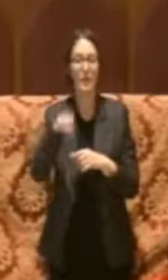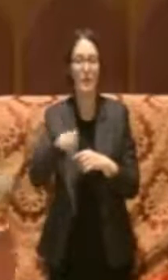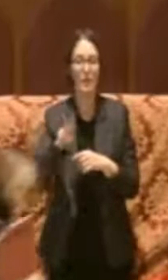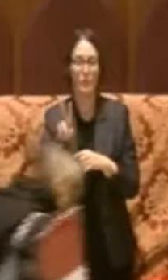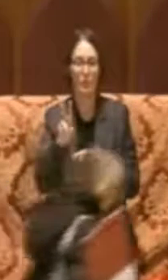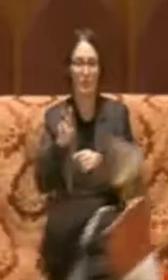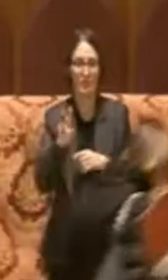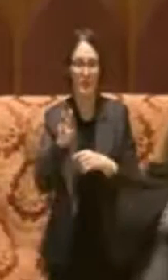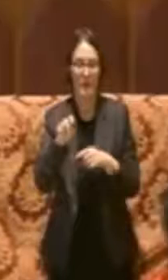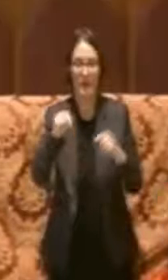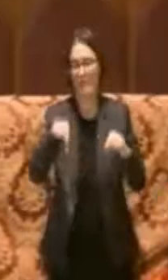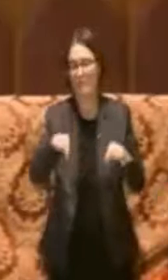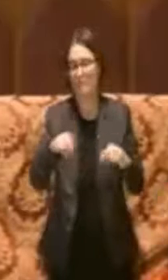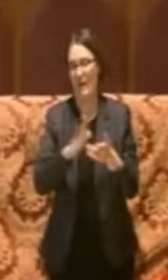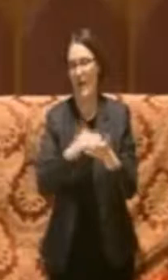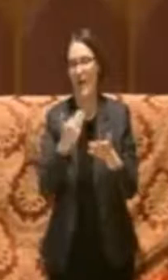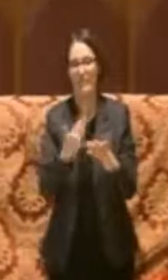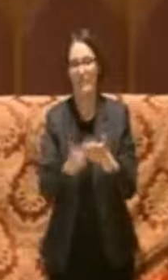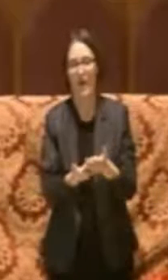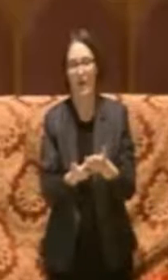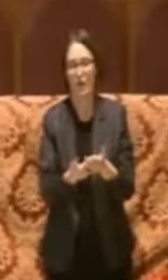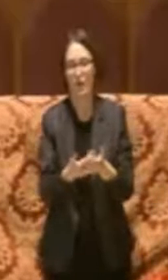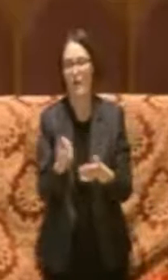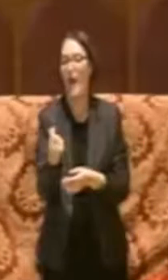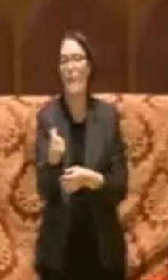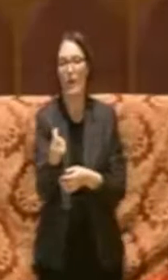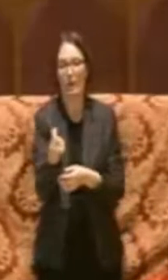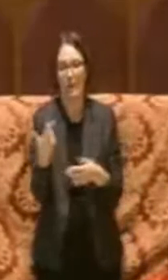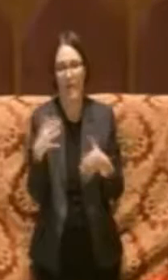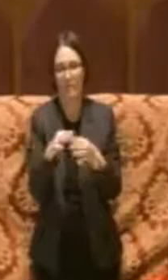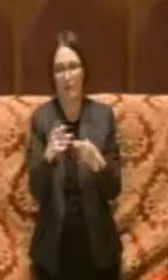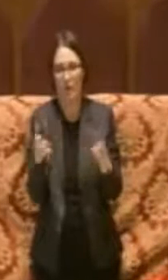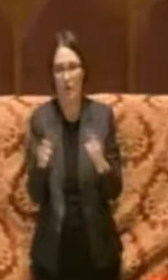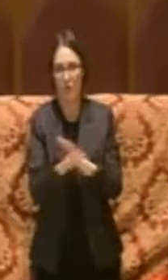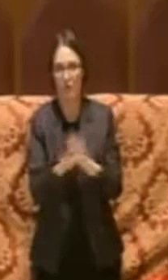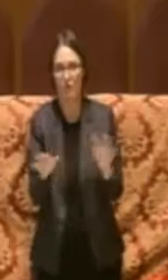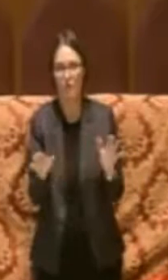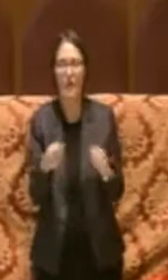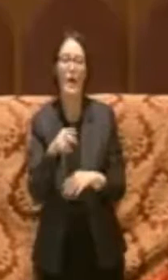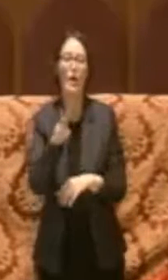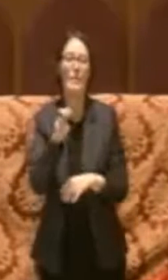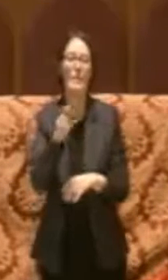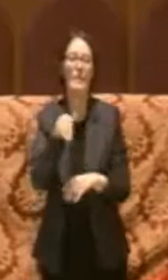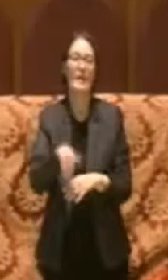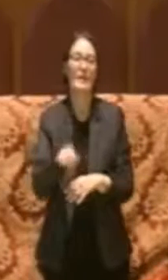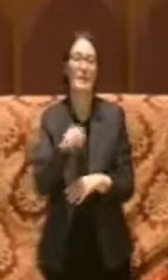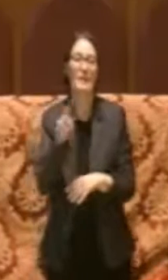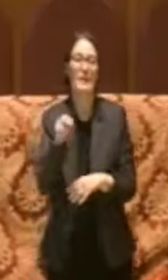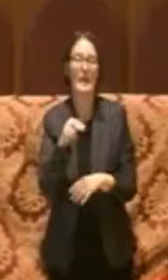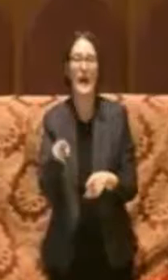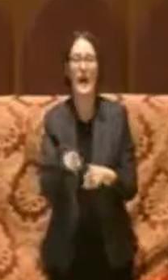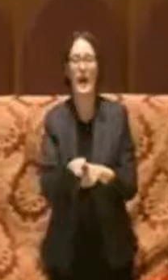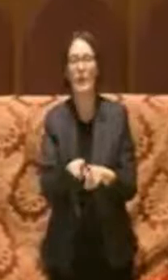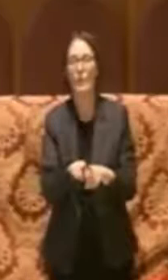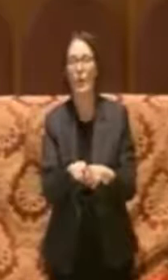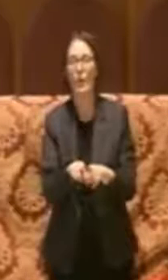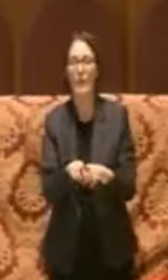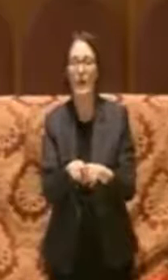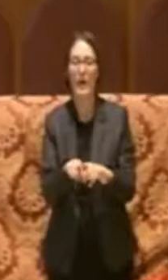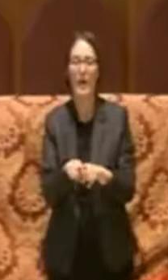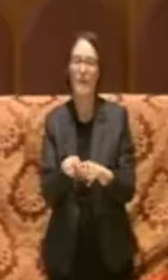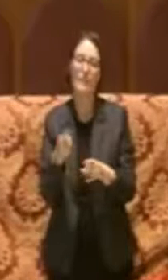qui il valore non è quello monetario, non è 20.000 euro da intendersi come un